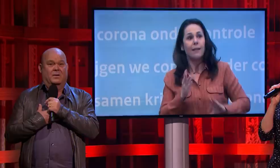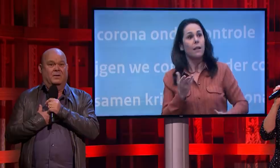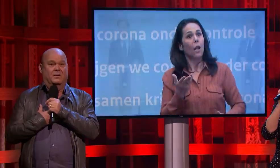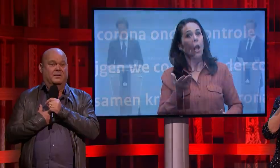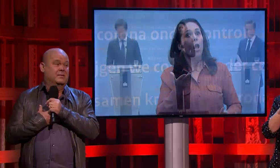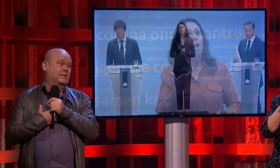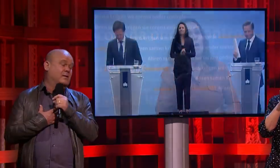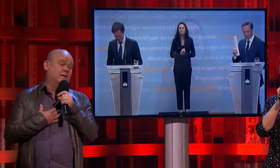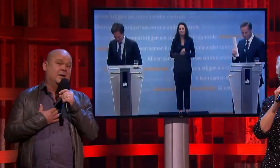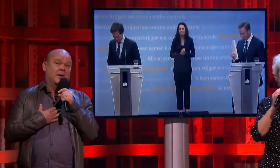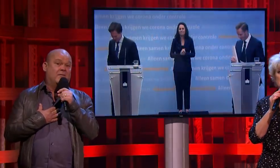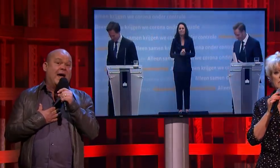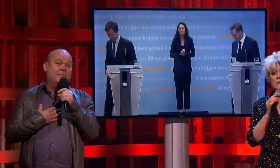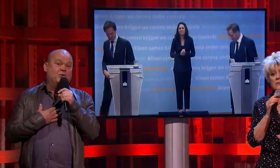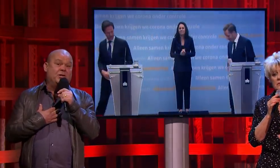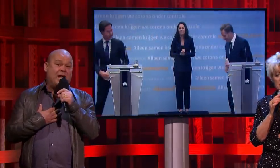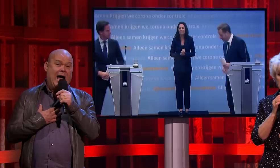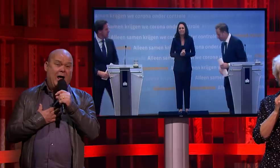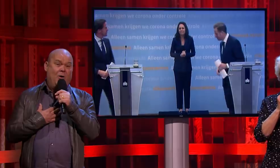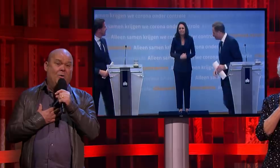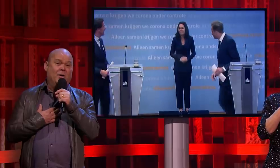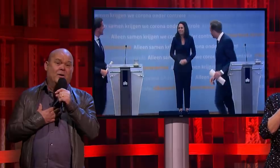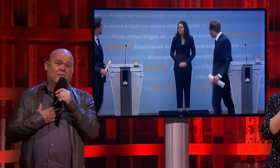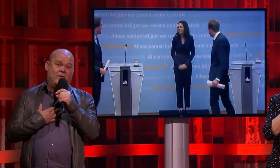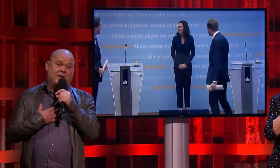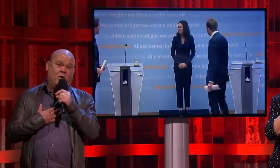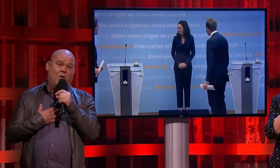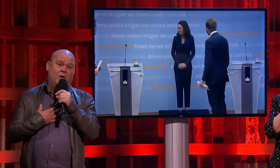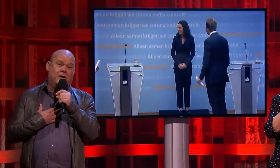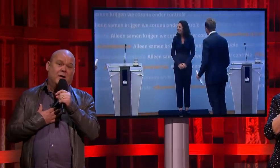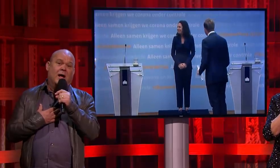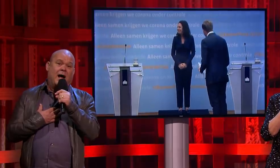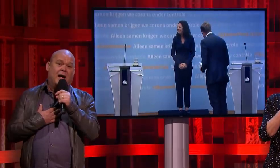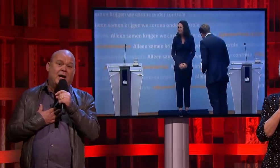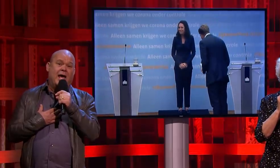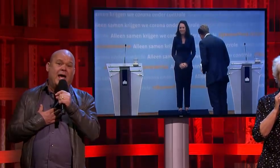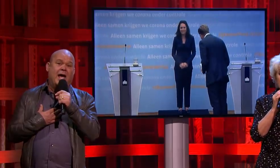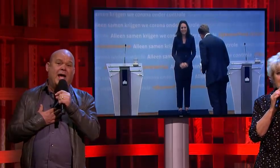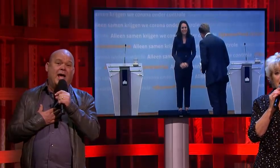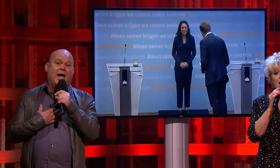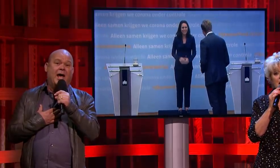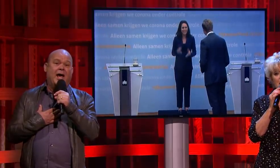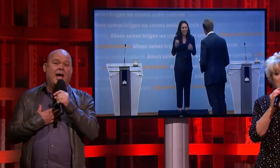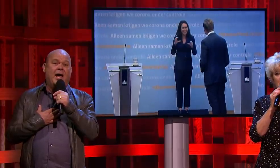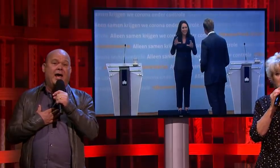Het land in rouw, wij moeten nou weer door alleen.